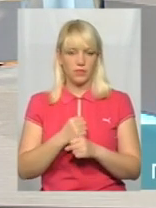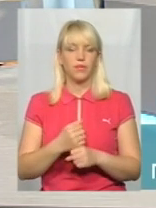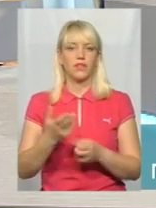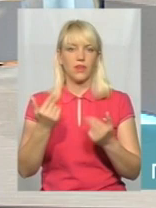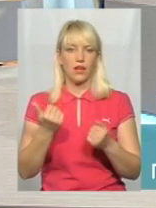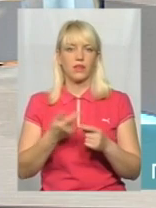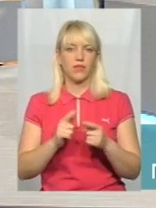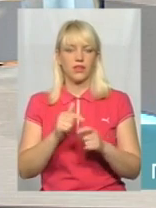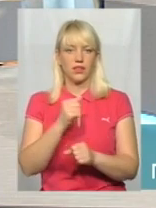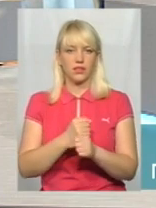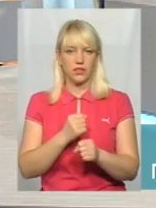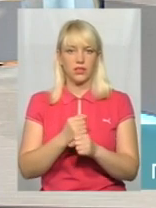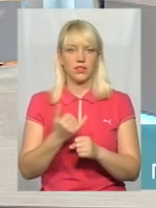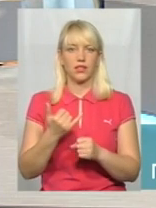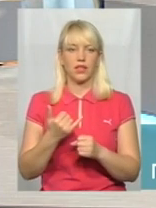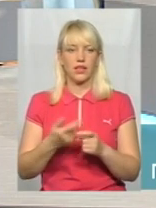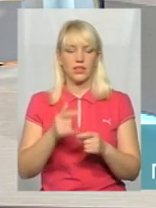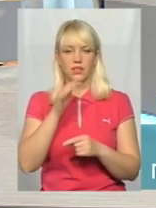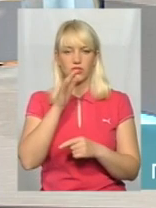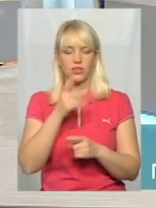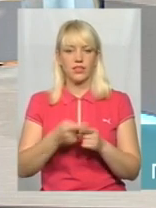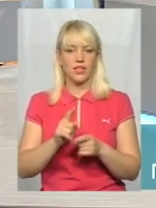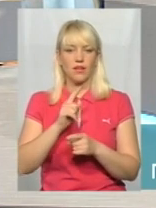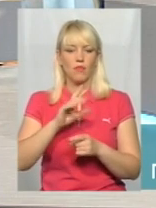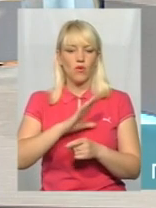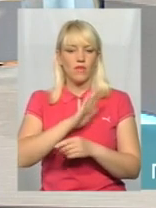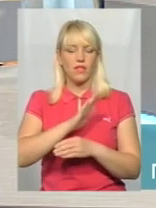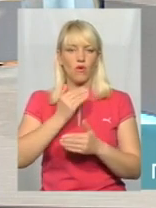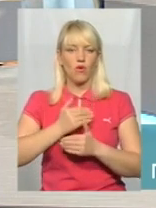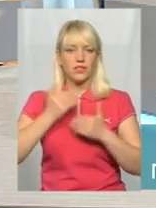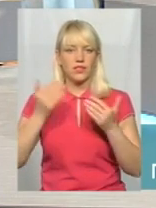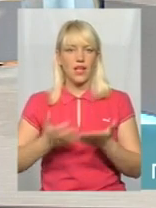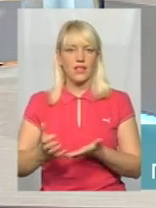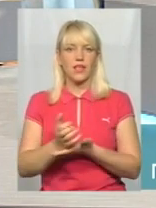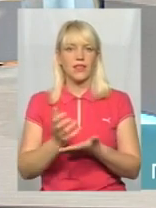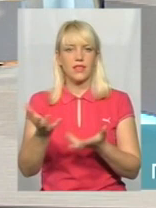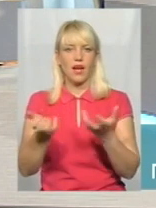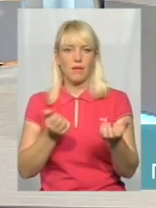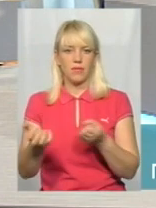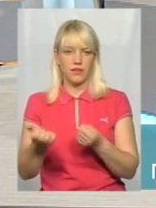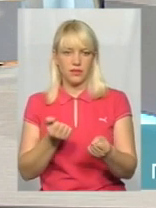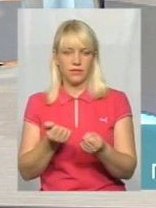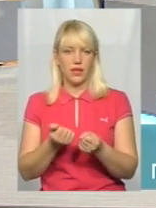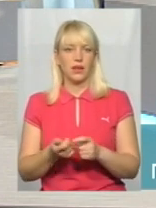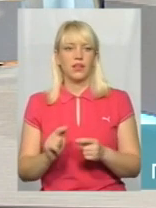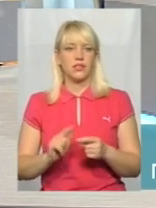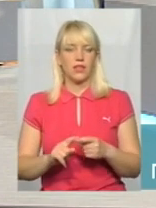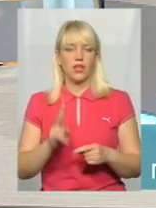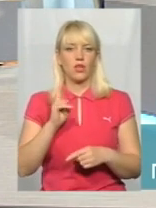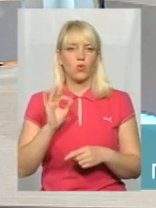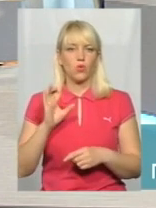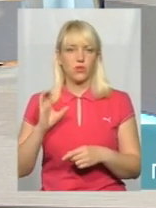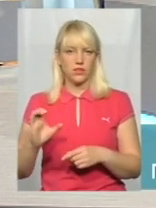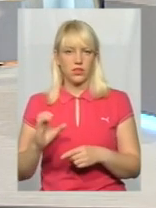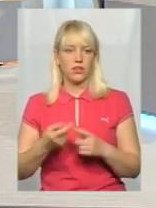на даний час і це не останній був набір до кваліфікаційного курсу, так званого Q-курсу. Цей курс